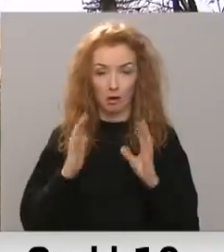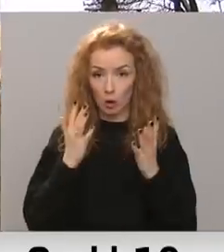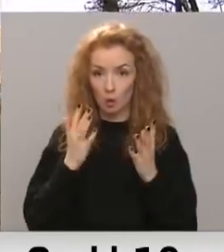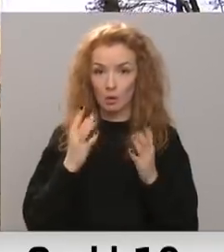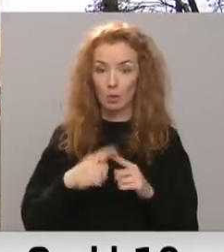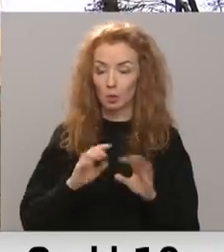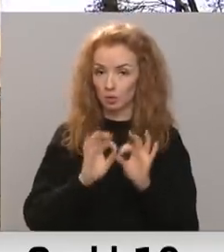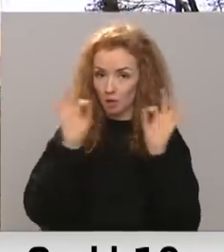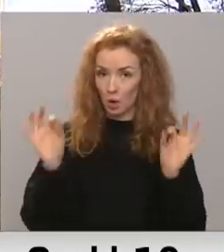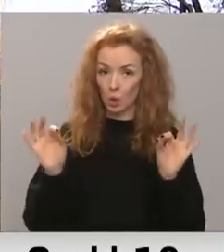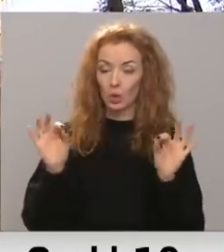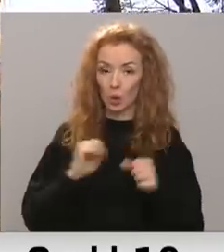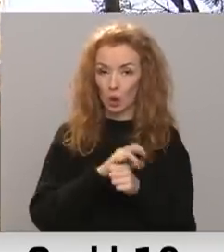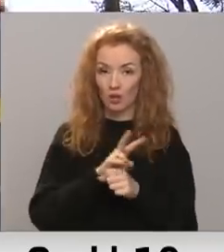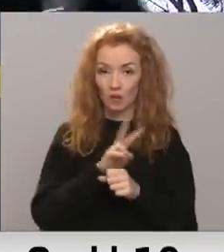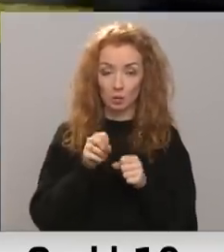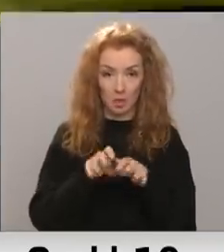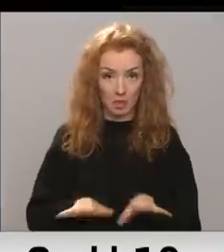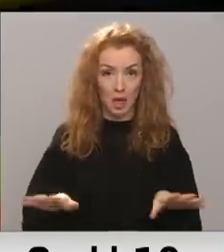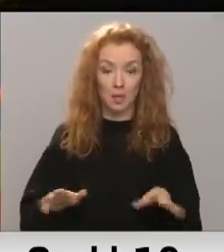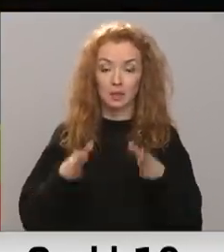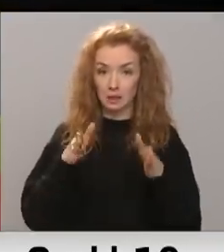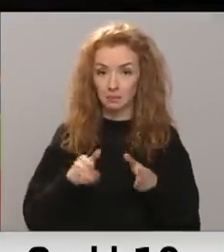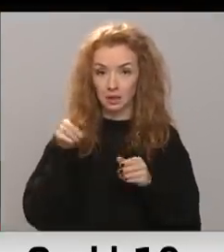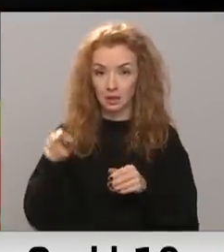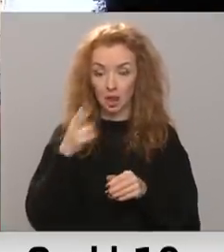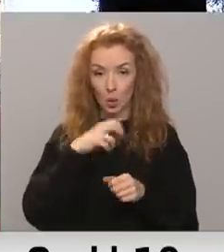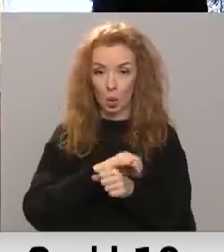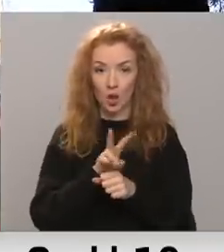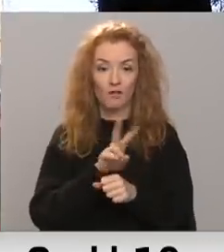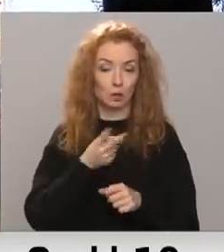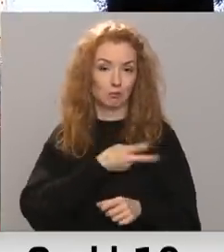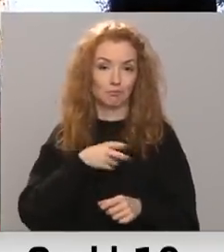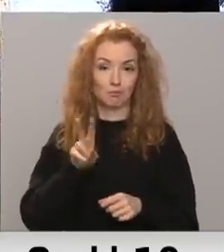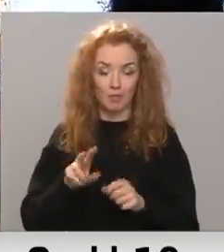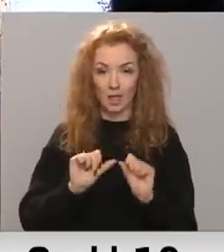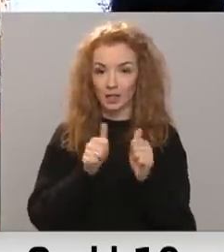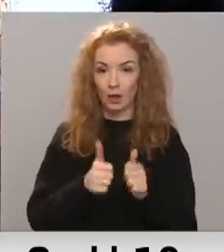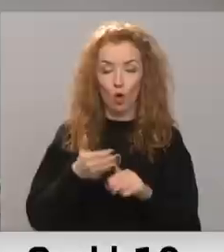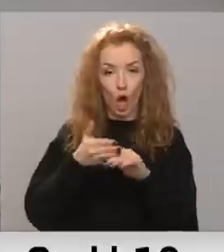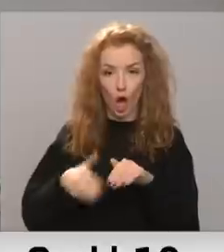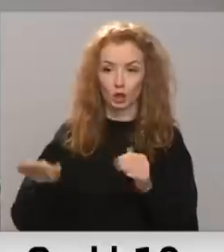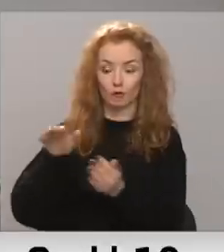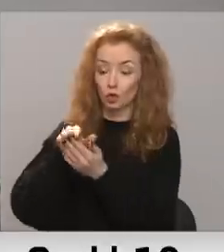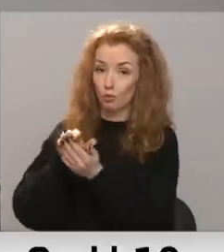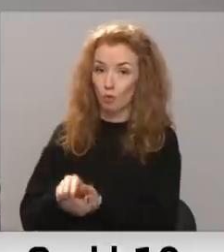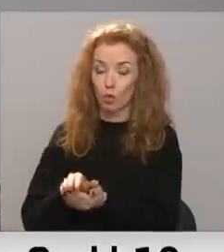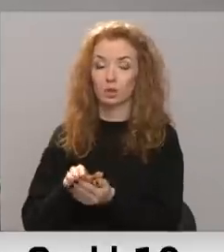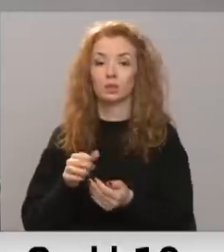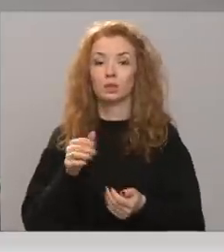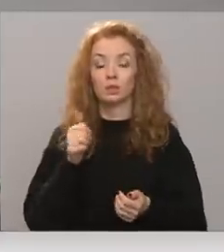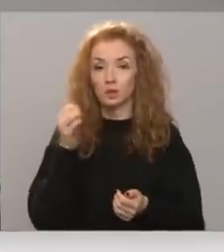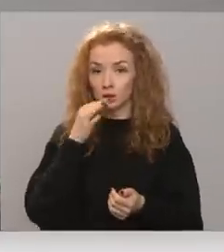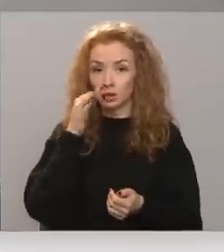Sākoties Covid-19 pandēmijai, slimnīcā no koronavīrusa mirušajiem izveidots atsevišķi smorgs. Mēdz būt tā, ka